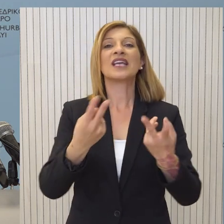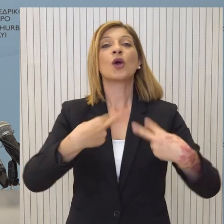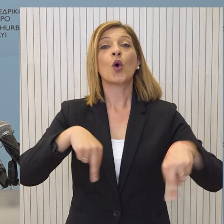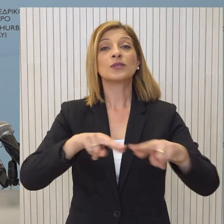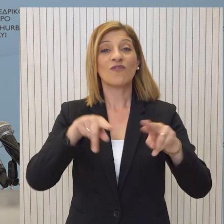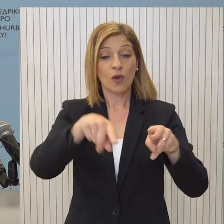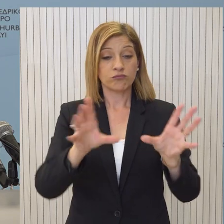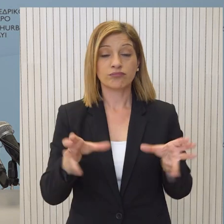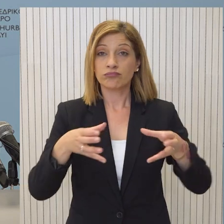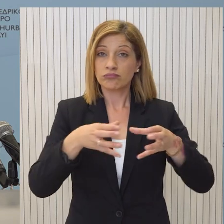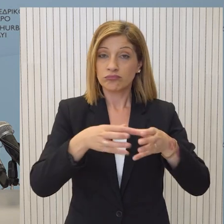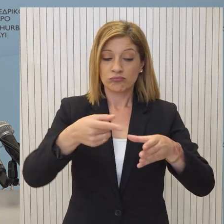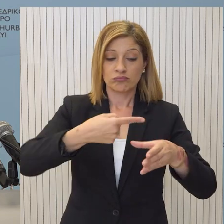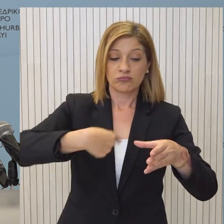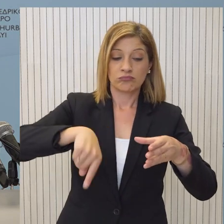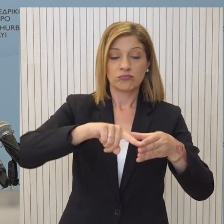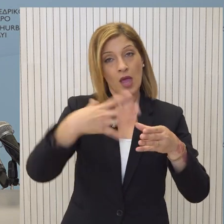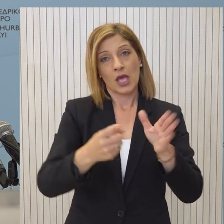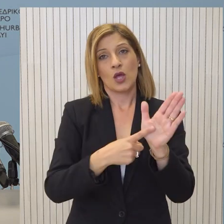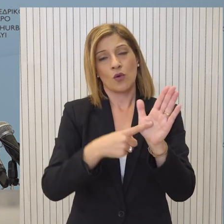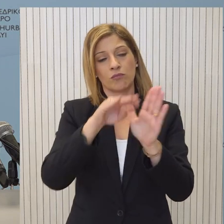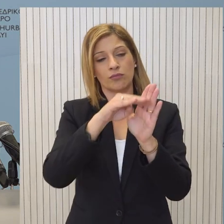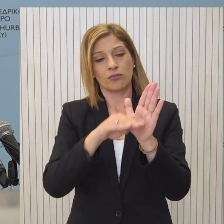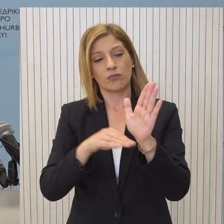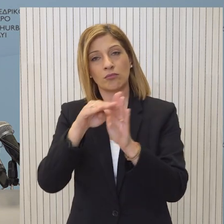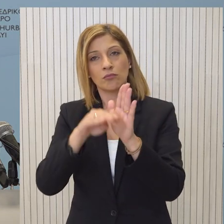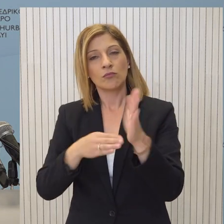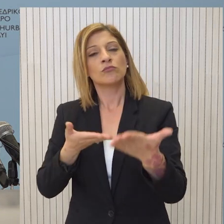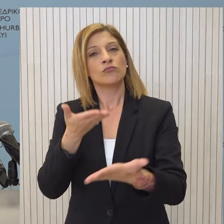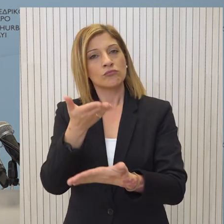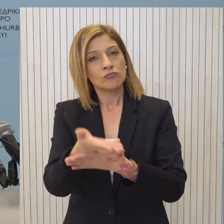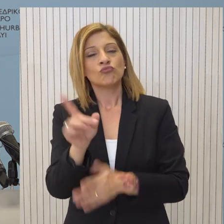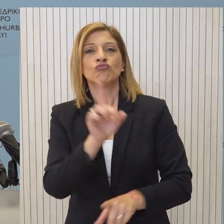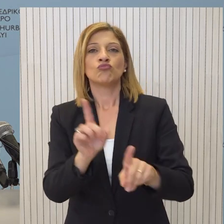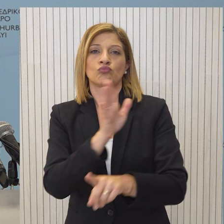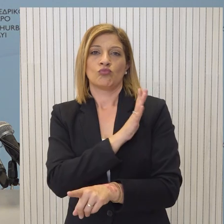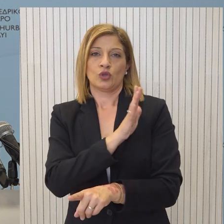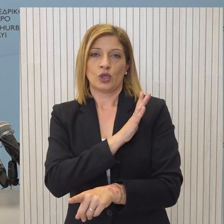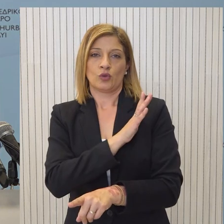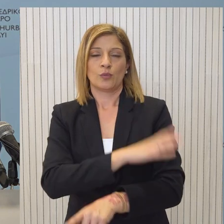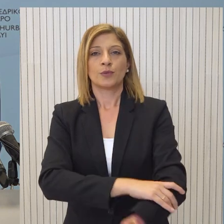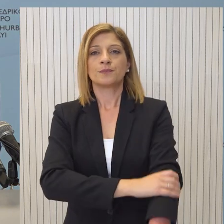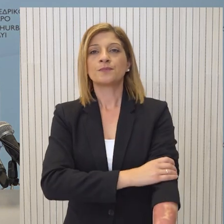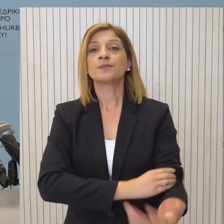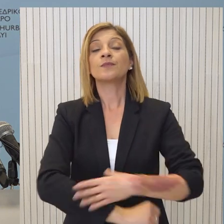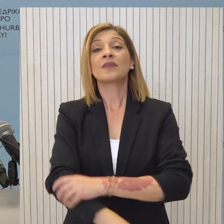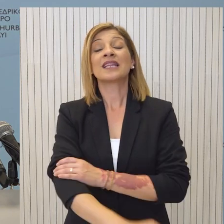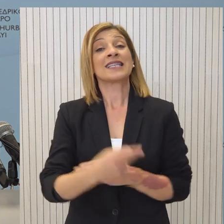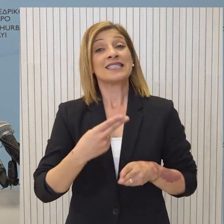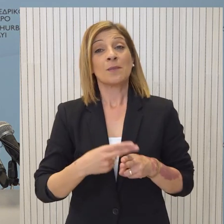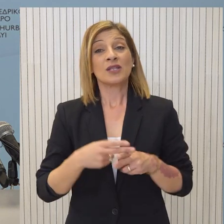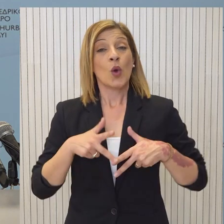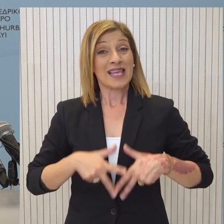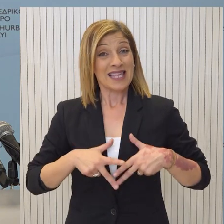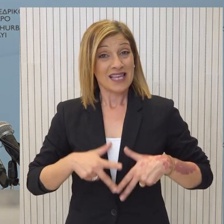Φορέα, το οποίο σύμφωνα και με την προβλεπόμενη διαδικασία θα προτείνει πρόσωπο για την θέση του Χρηματοοικονομικού Επιτρόπου. Η αποφασιστικότητα της